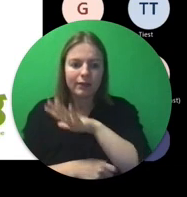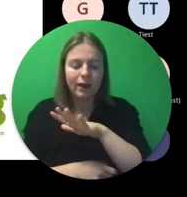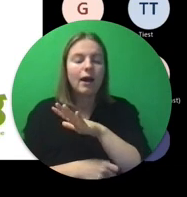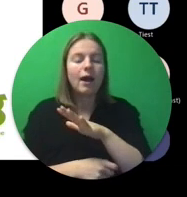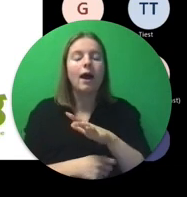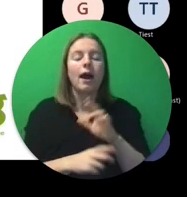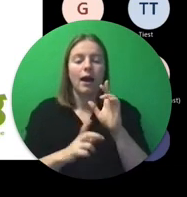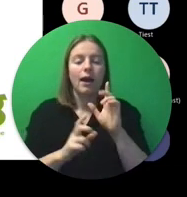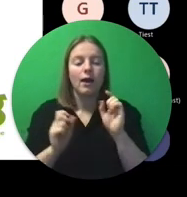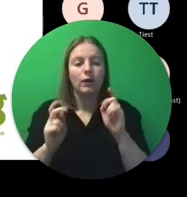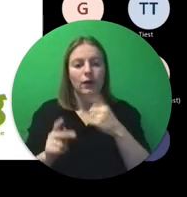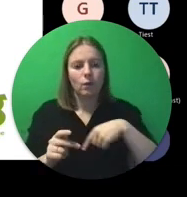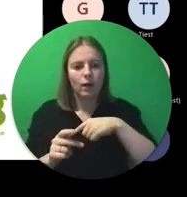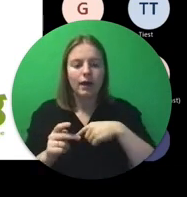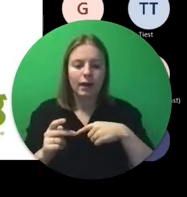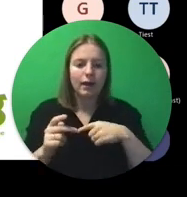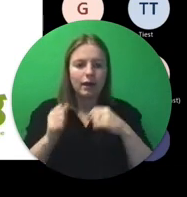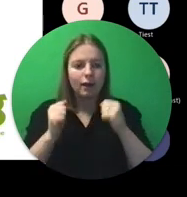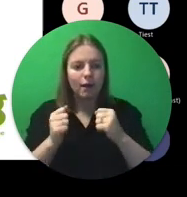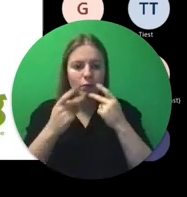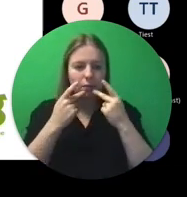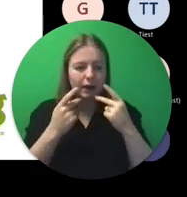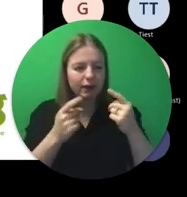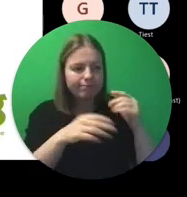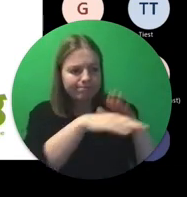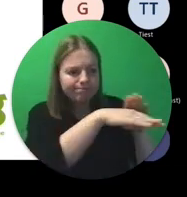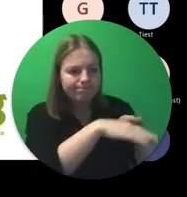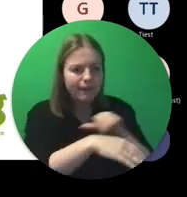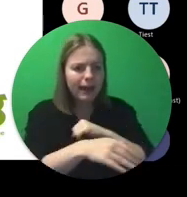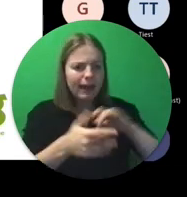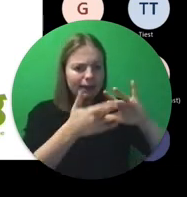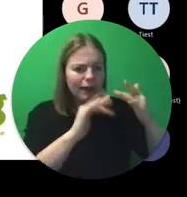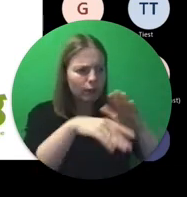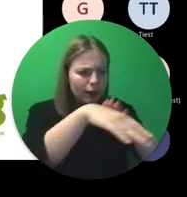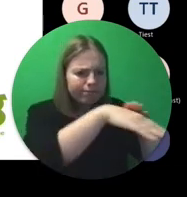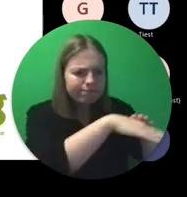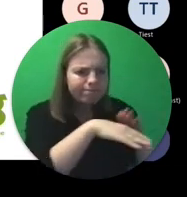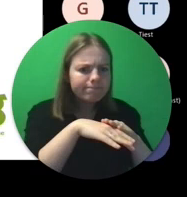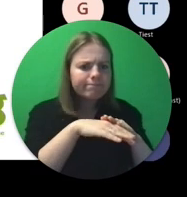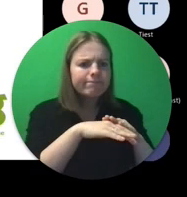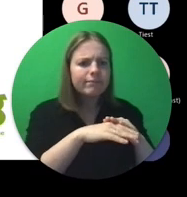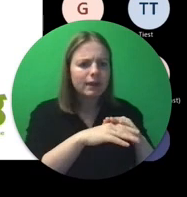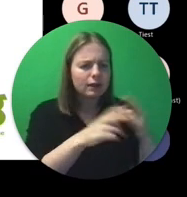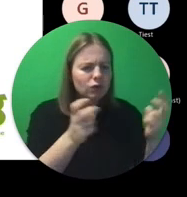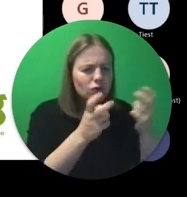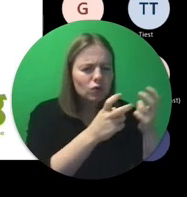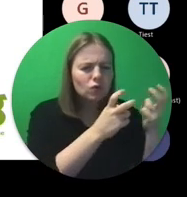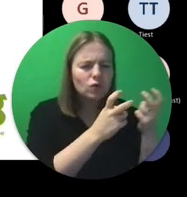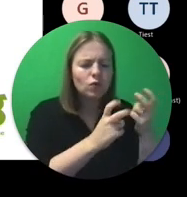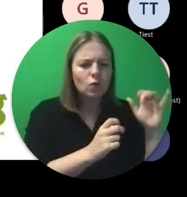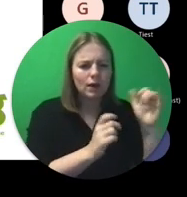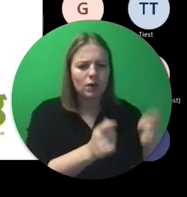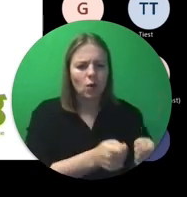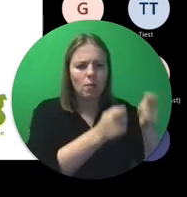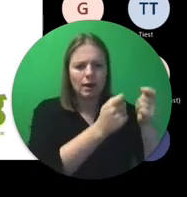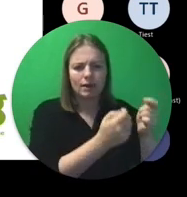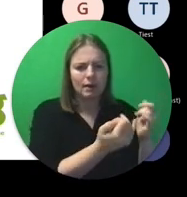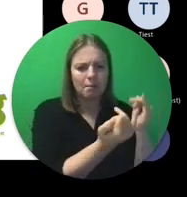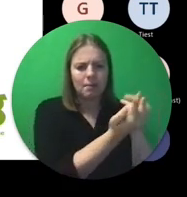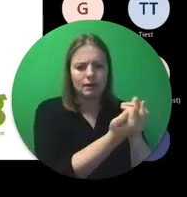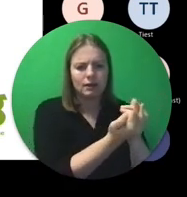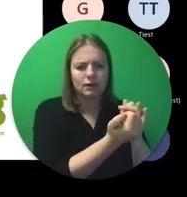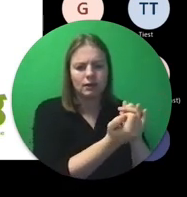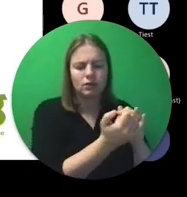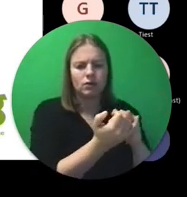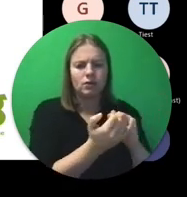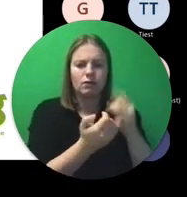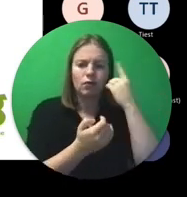de mogelijkheid om ons netwerk aan te spreken en uit te zoeken wat een goede overstap